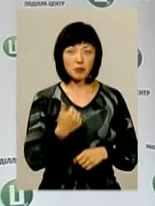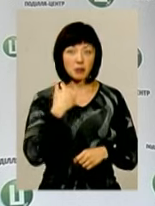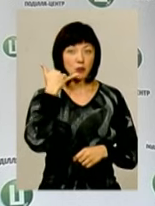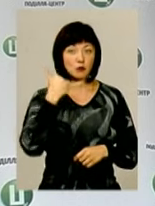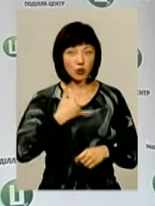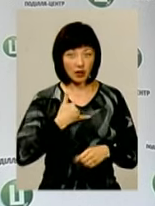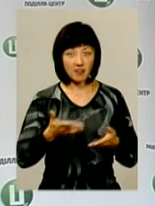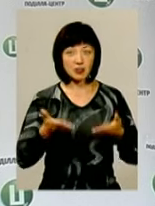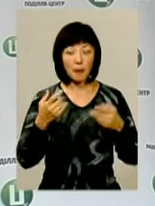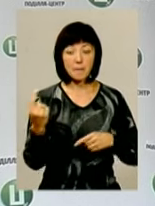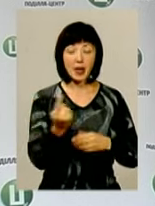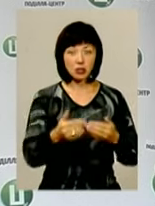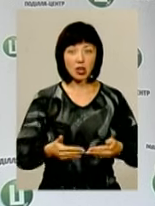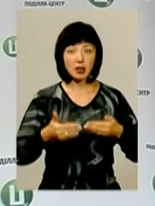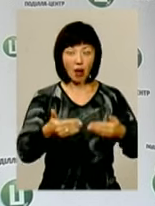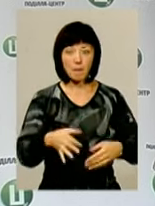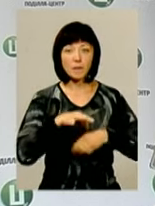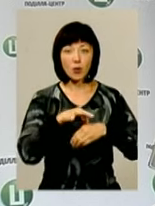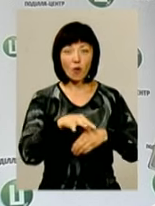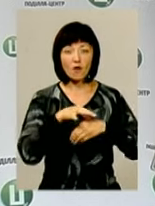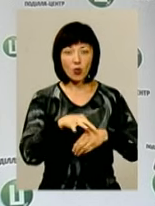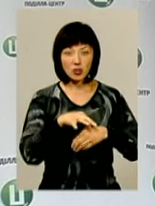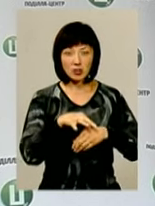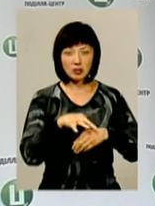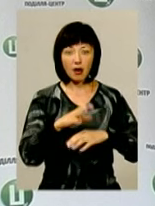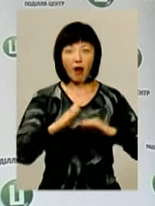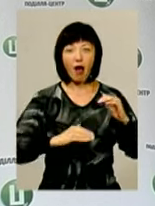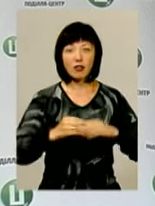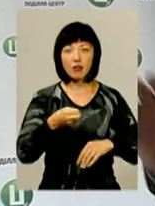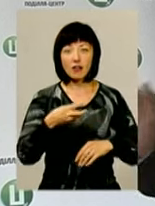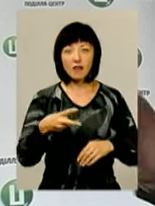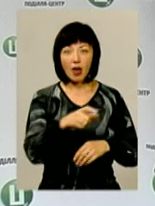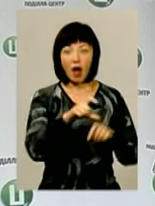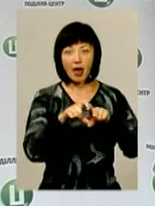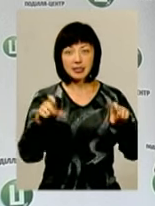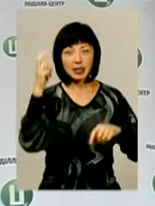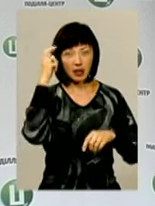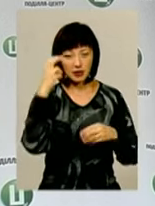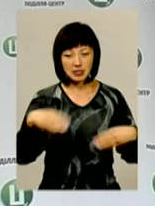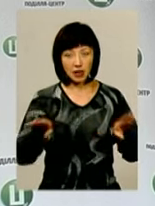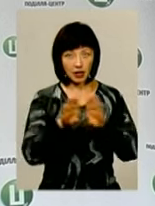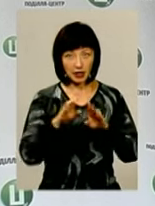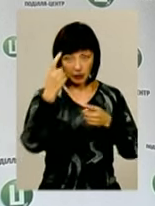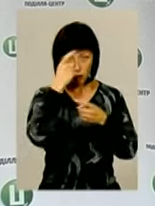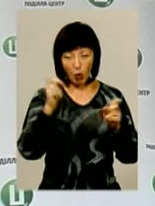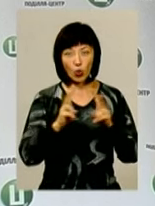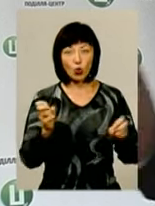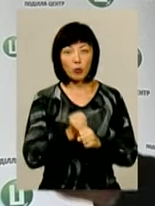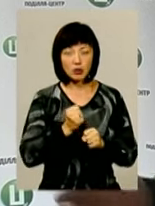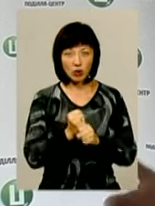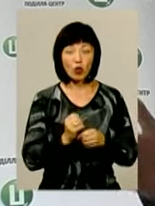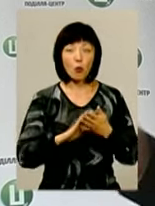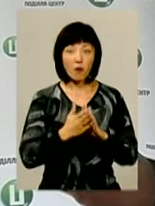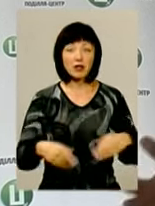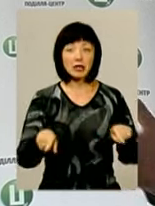набрали. Виявляється, перший етап проводять кадрові агенції Києва. Вони тримали це закриту інформацію, хто буде опрацьовувати, але